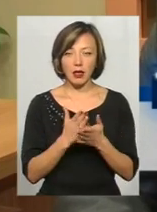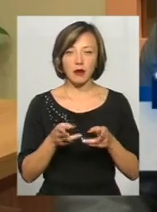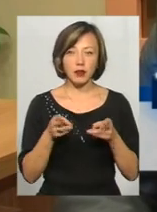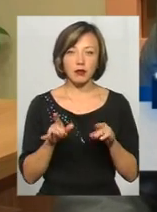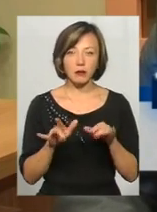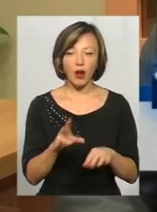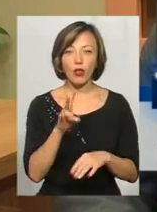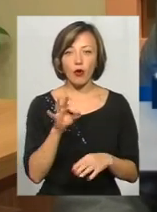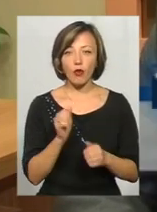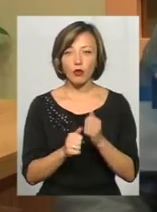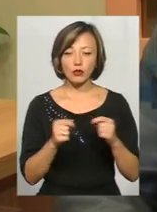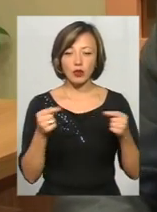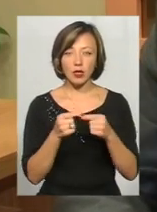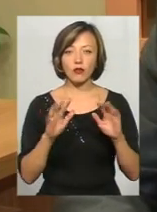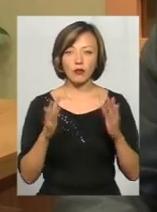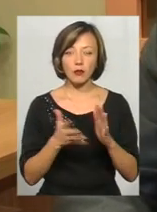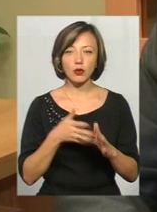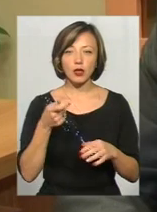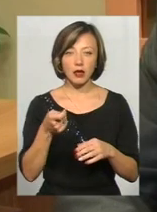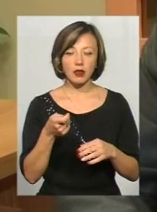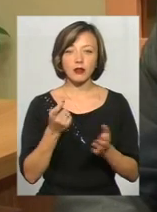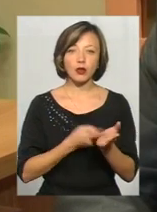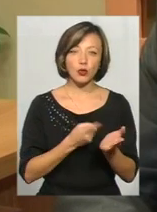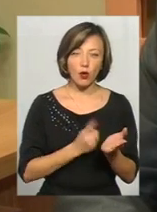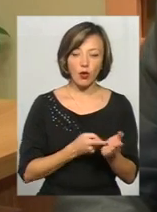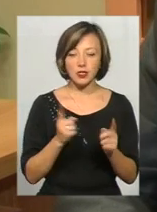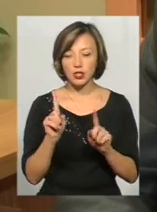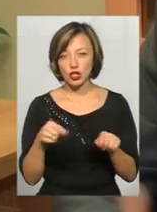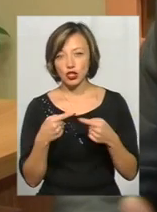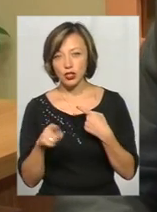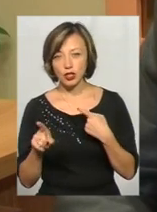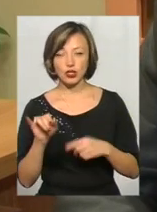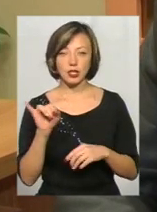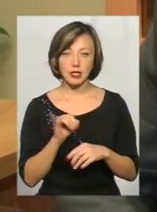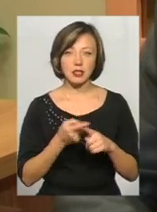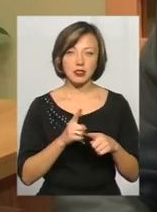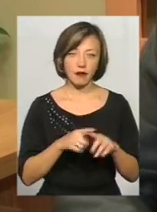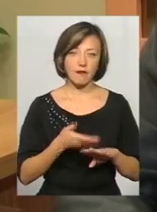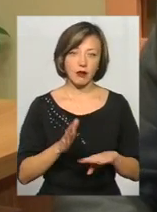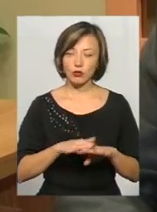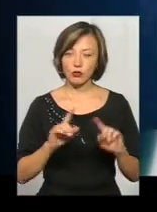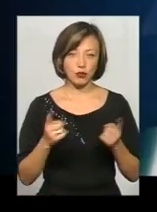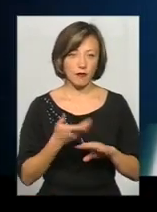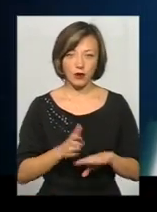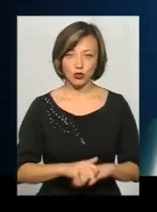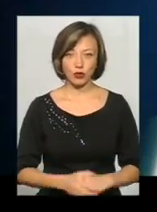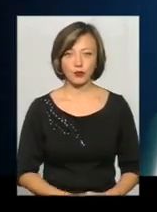в кожному конкретному випадку подавати докази ті чи інші. І це досить важко, дуже важко.